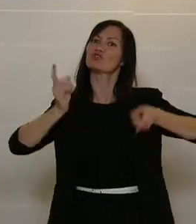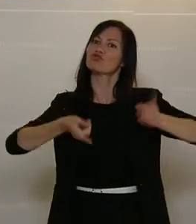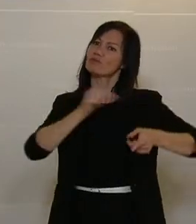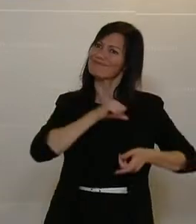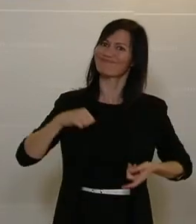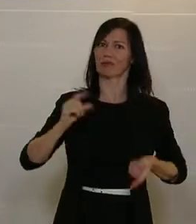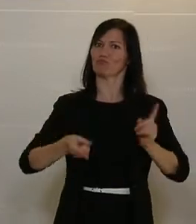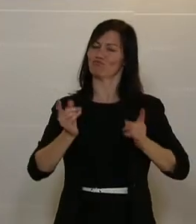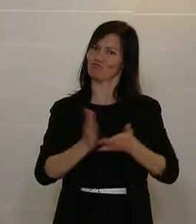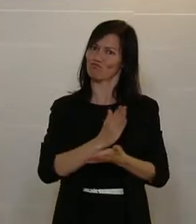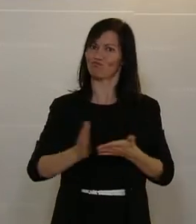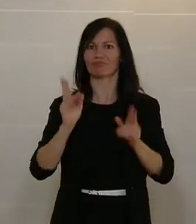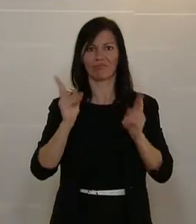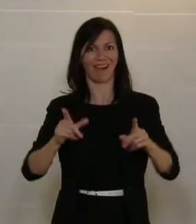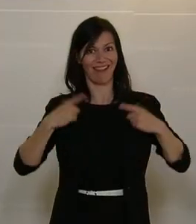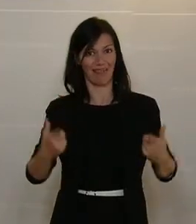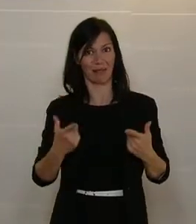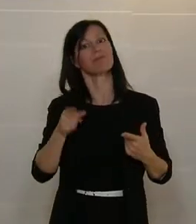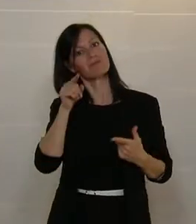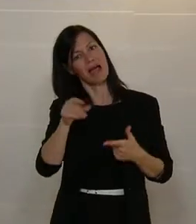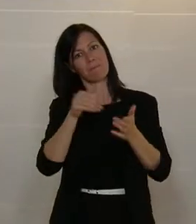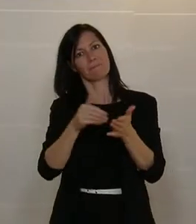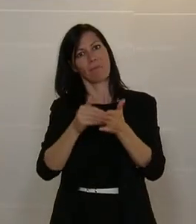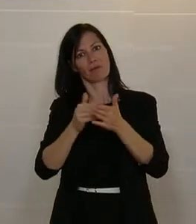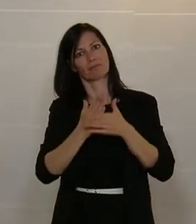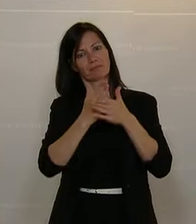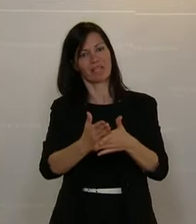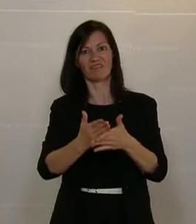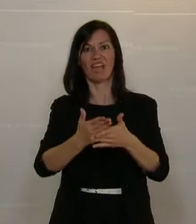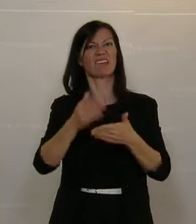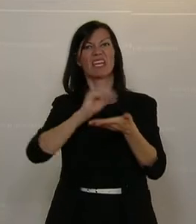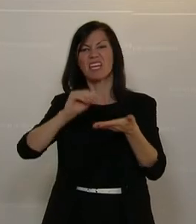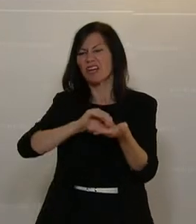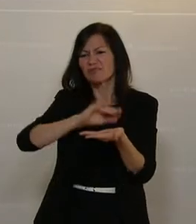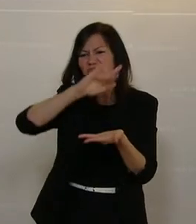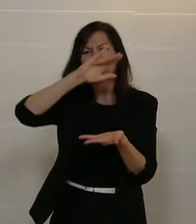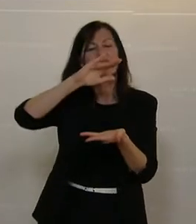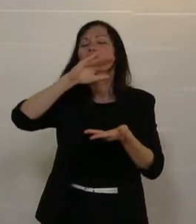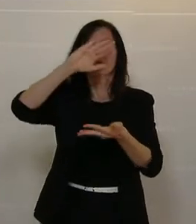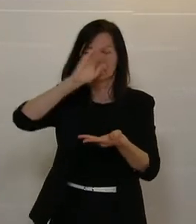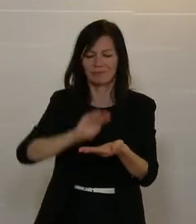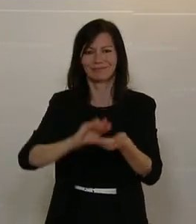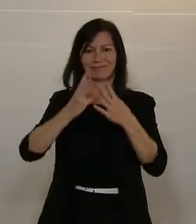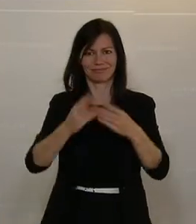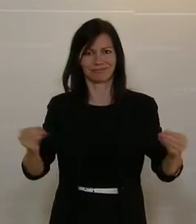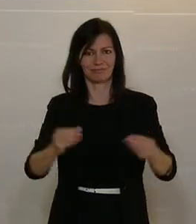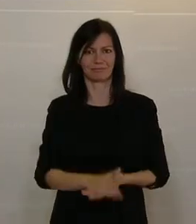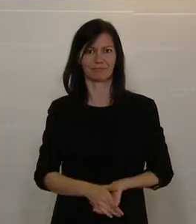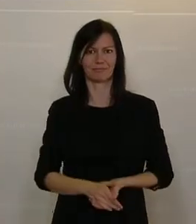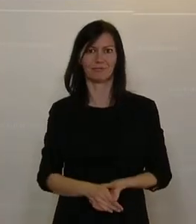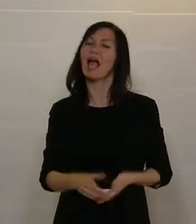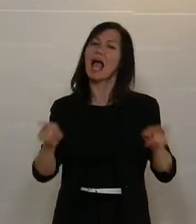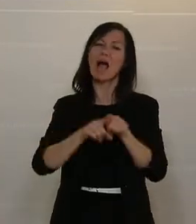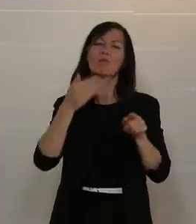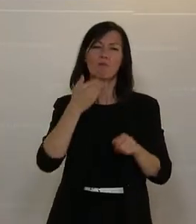Ich möchte aber auch noch darauf hinweisen, dass sich die meisten Menschen erst mit dem Thema Menschen mit Behinderung auseinandersetzen, wenn es sie selbst betrifft.